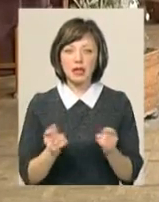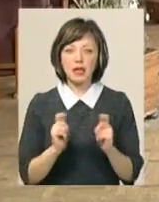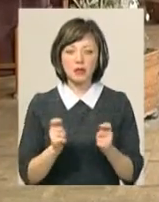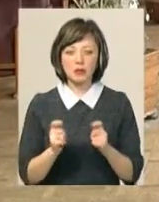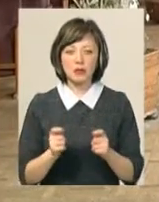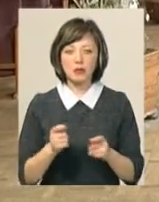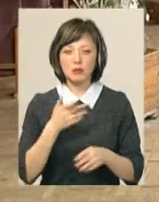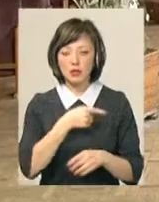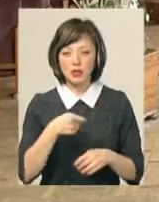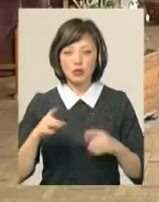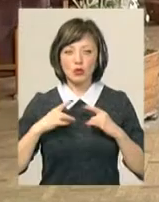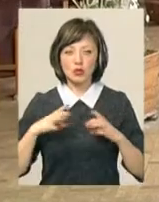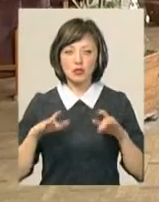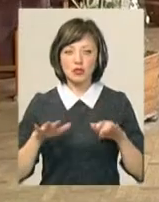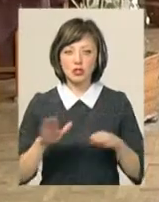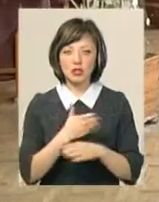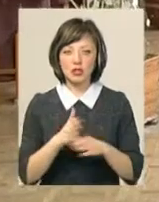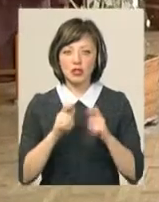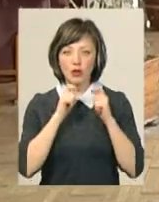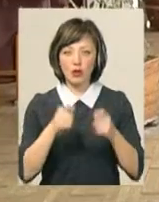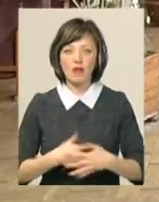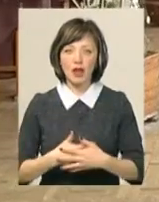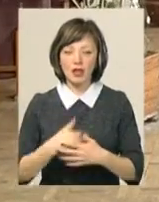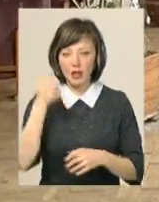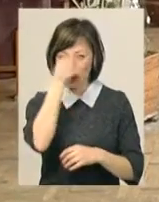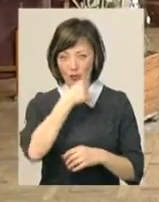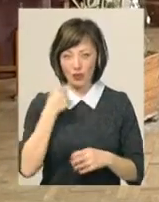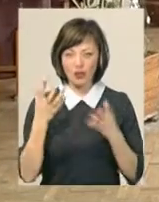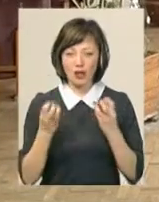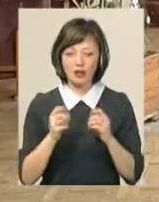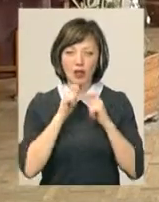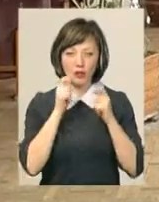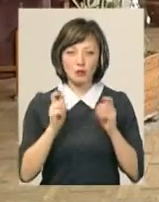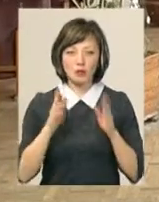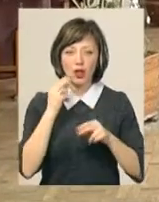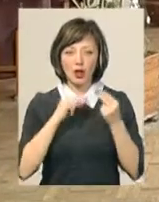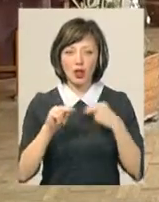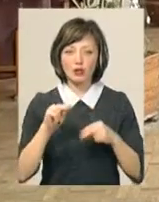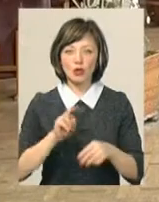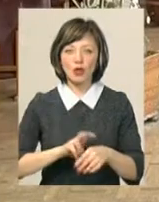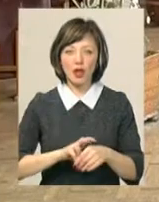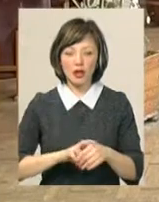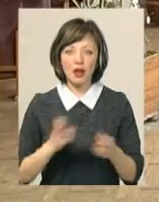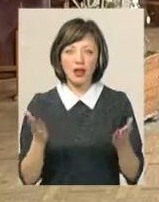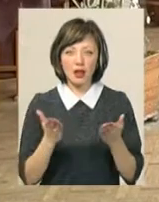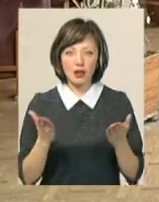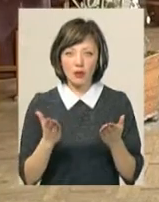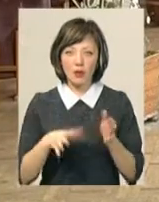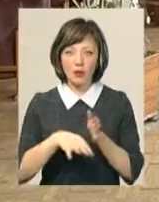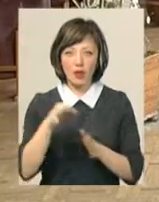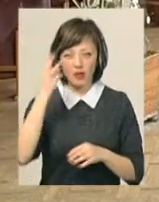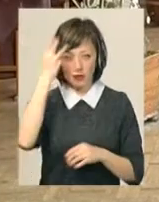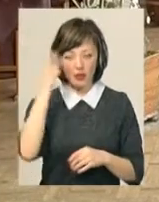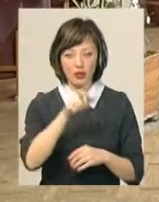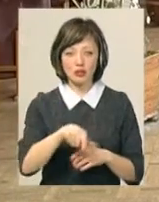урочистої частини буде нагородження вагітної роки. Ще ми будемо нагороджувати кращого лікаря, якого обрали